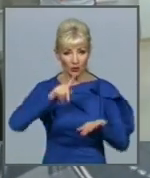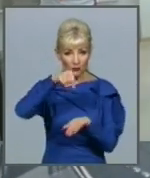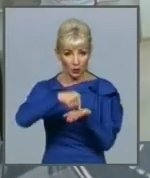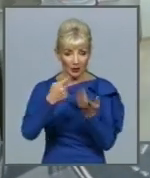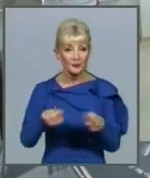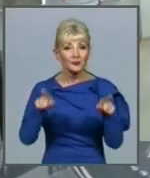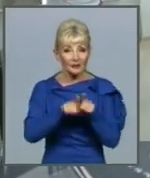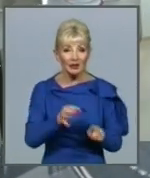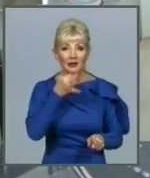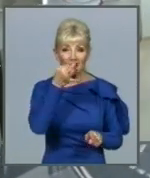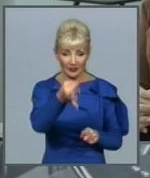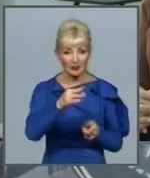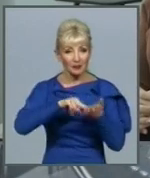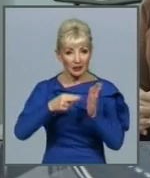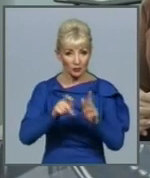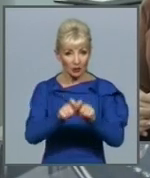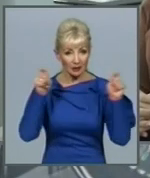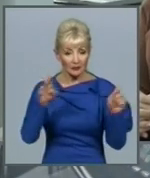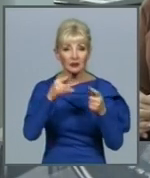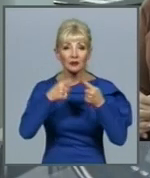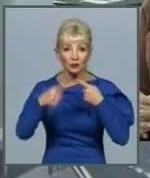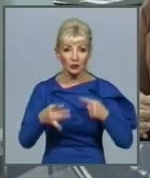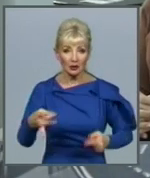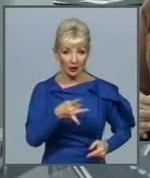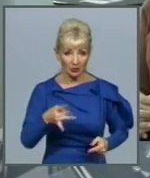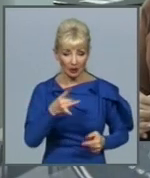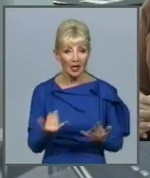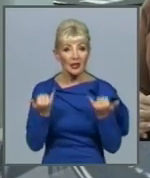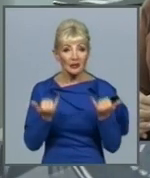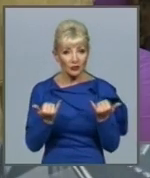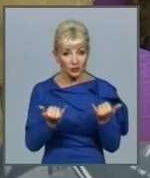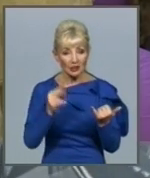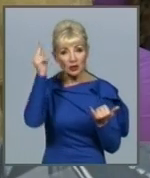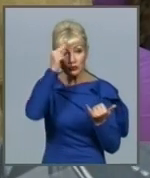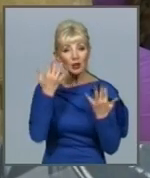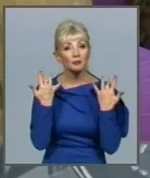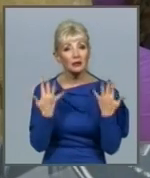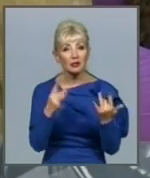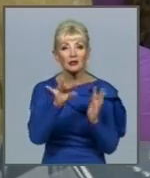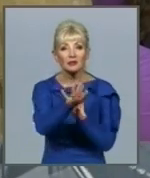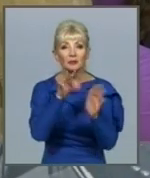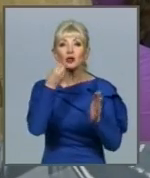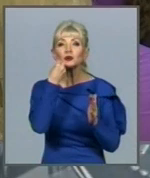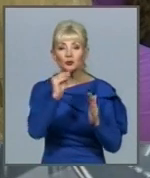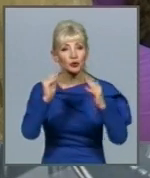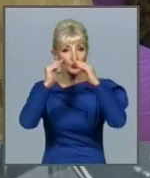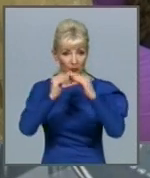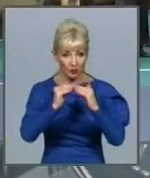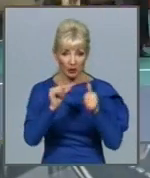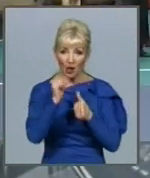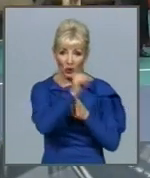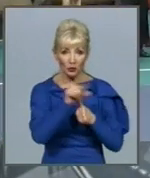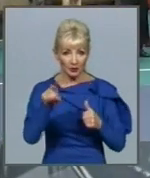відкривати і в інших районах. Наразі вивчають потреби та обирають кращі приміщення. Крім того, у планах міста